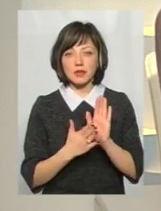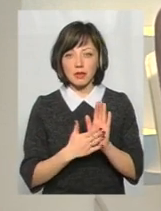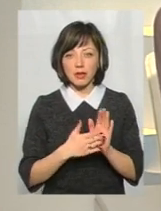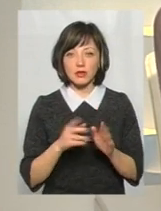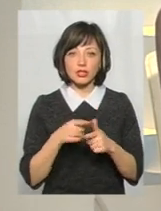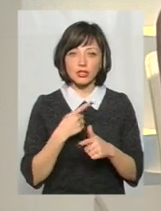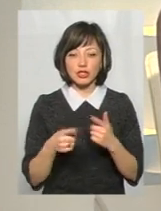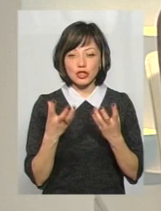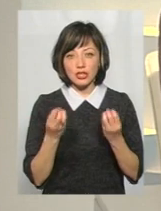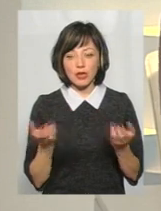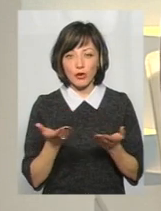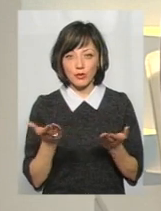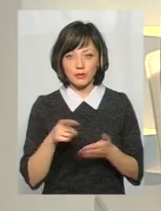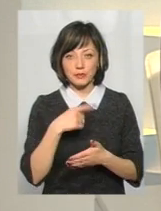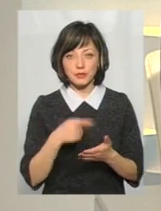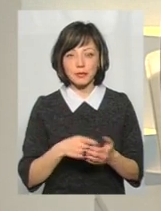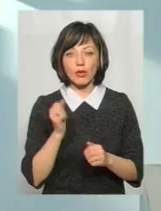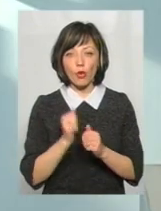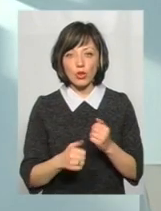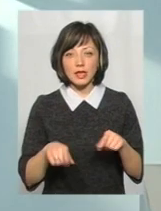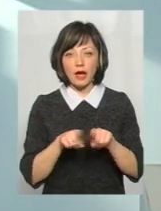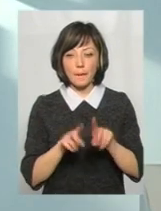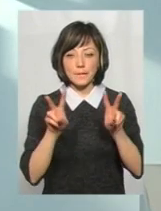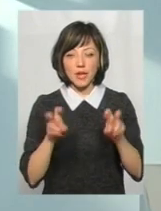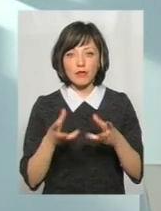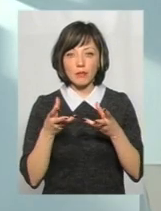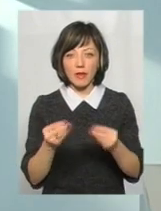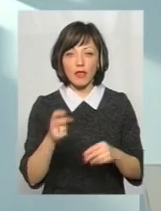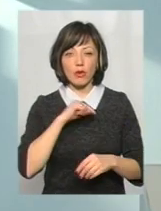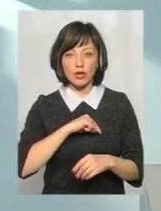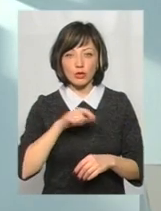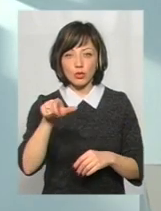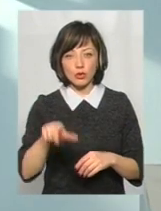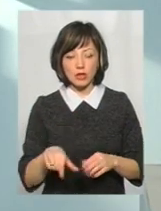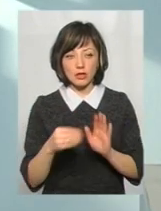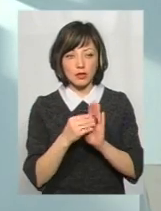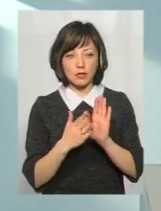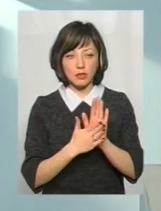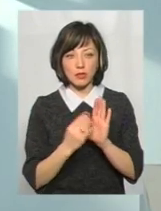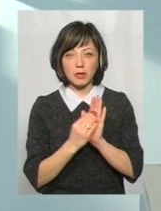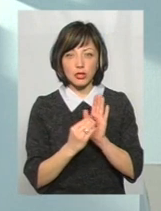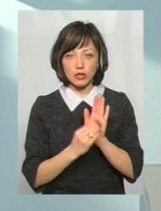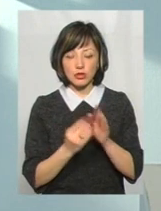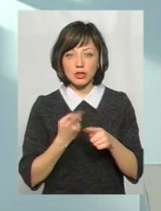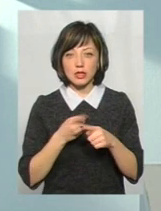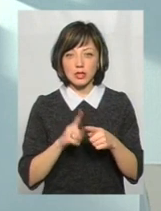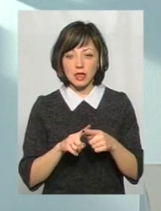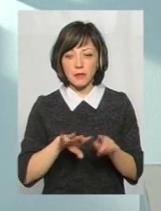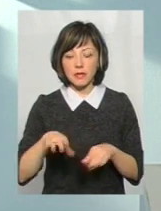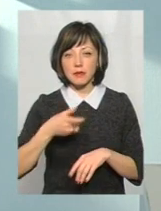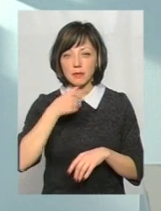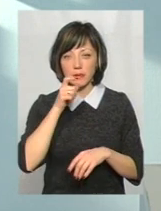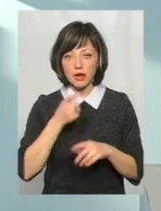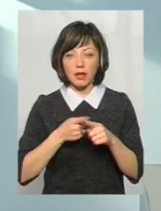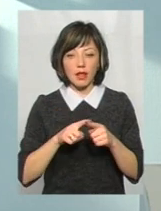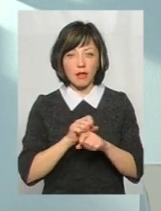краплях. Чи можливо ще якусь? Кожен такий препарат, який може якось вплинути на організм людини, там пишеться, що після вживання даного